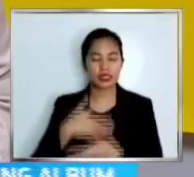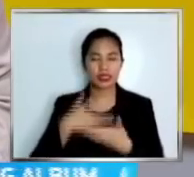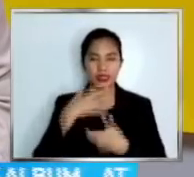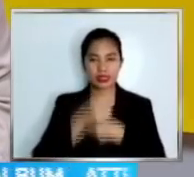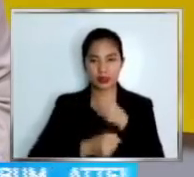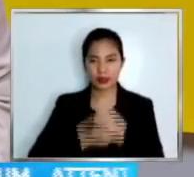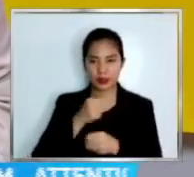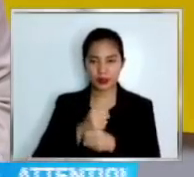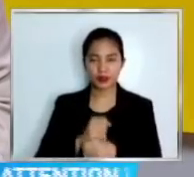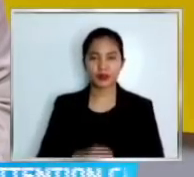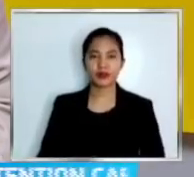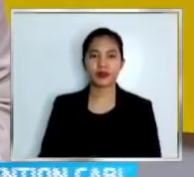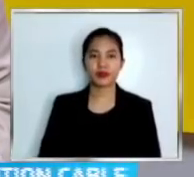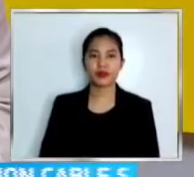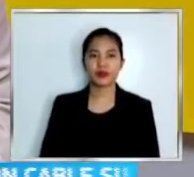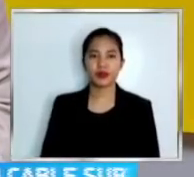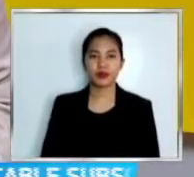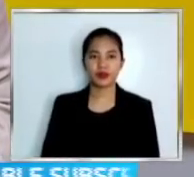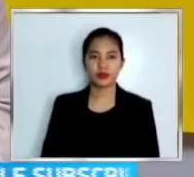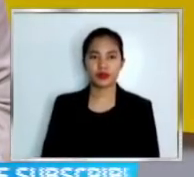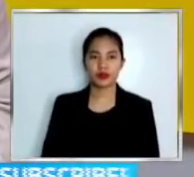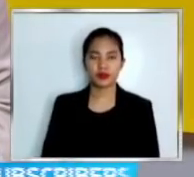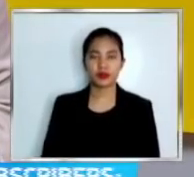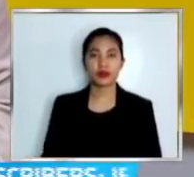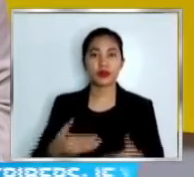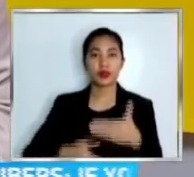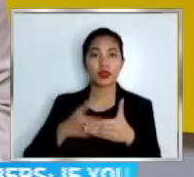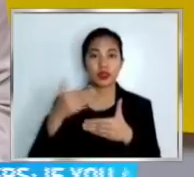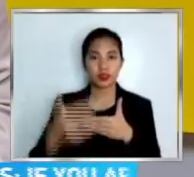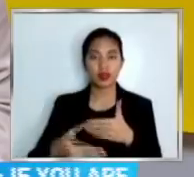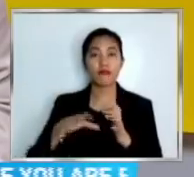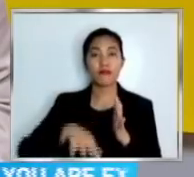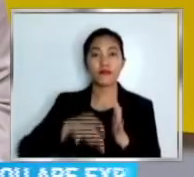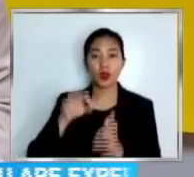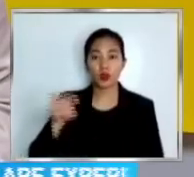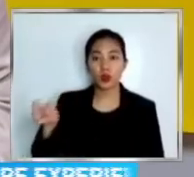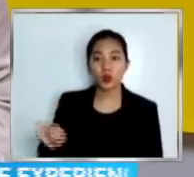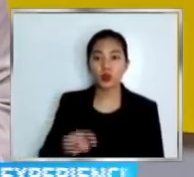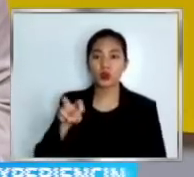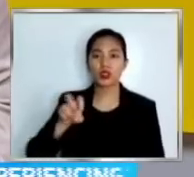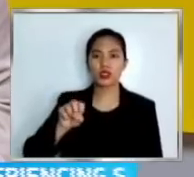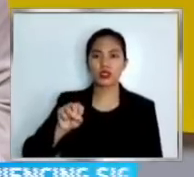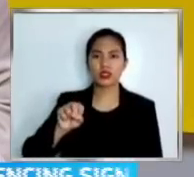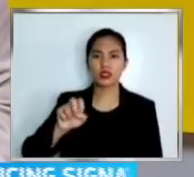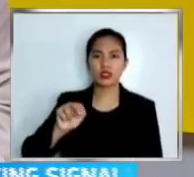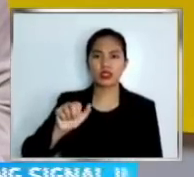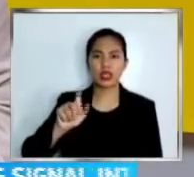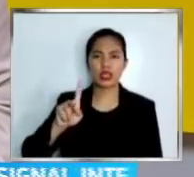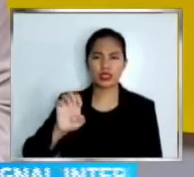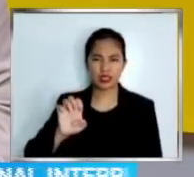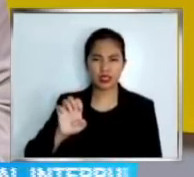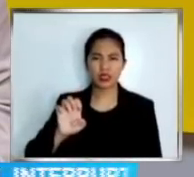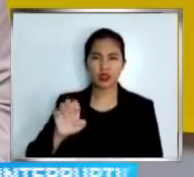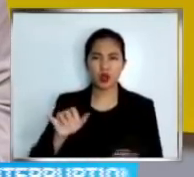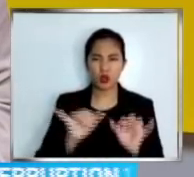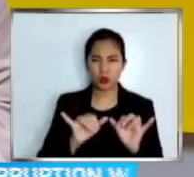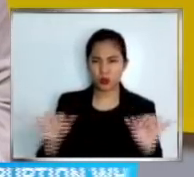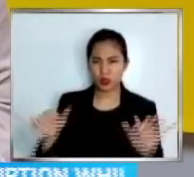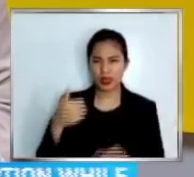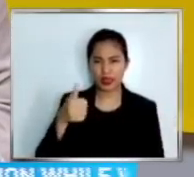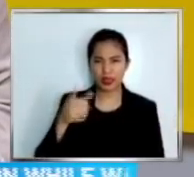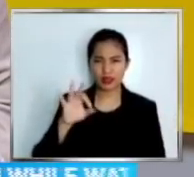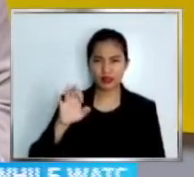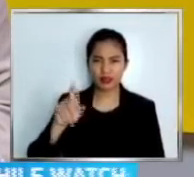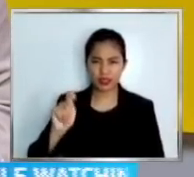iba pang balita, may nakitang sampung talampakang sawa sa isang estero sa Tondo, Maynila. Kung papaano nahuli ang sawa, alamin po sa